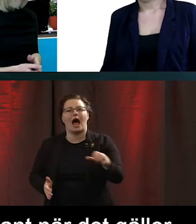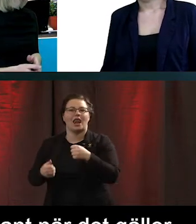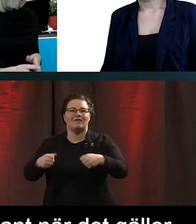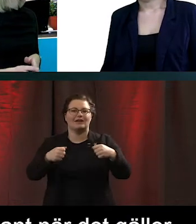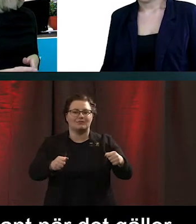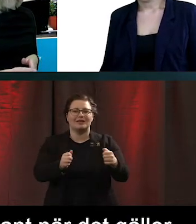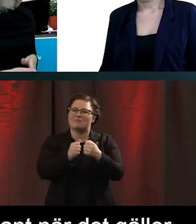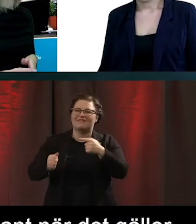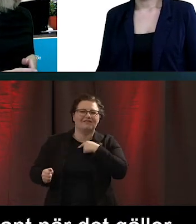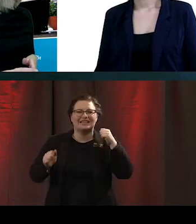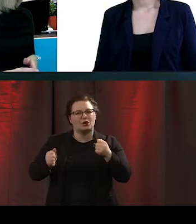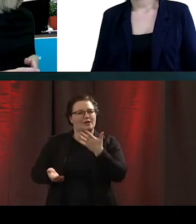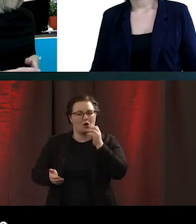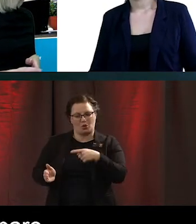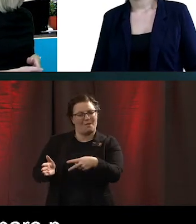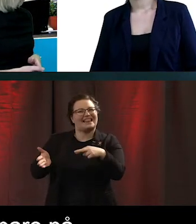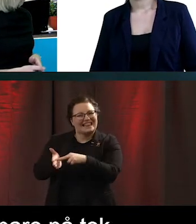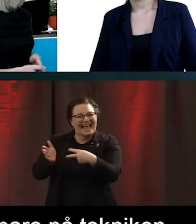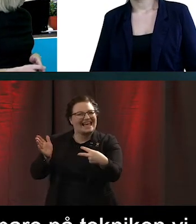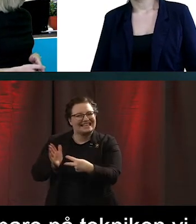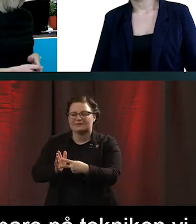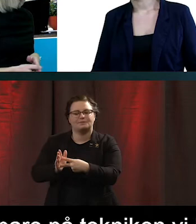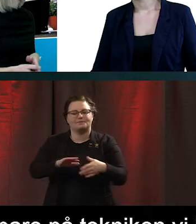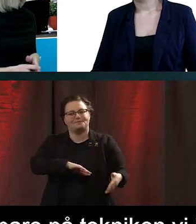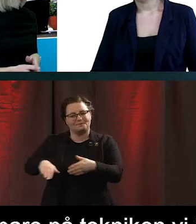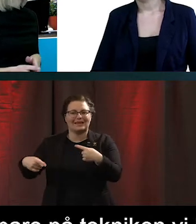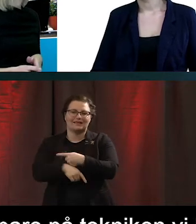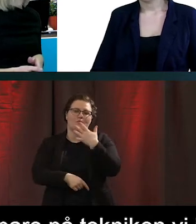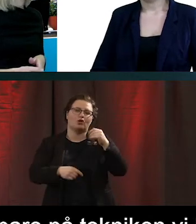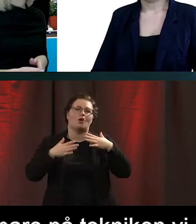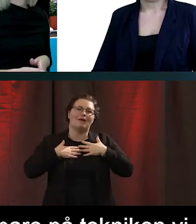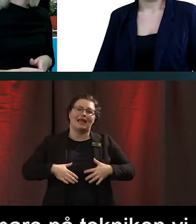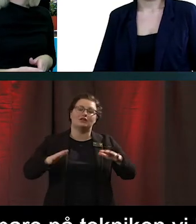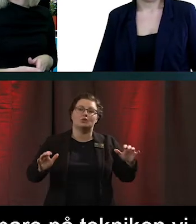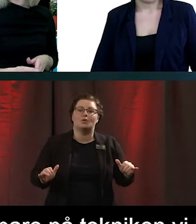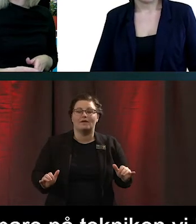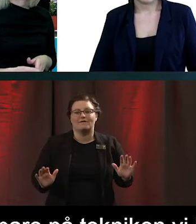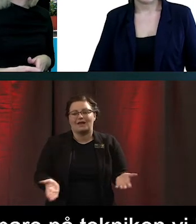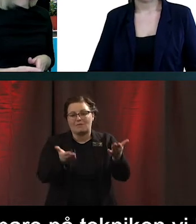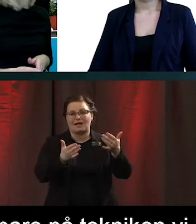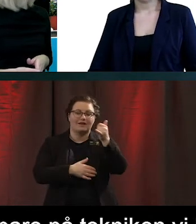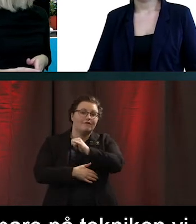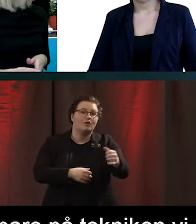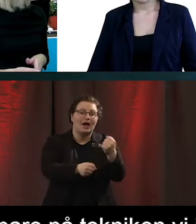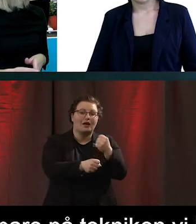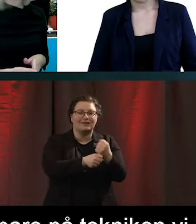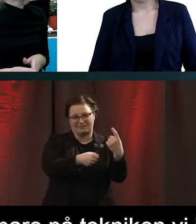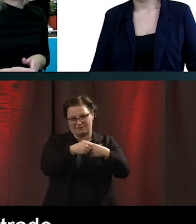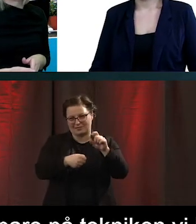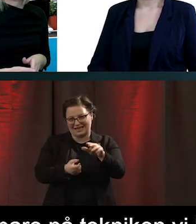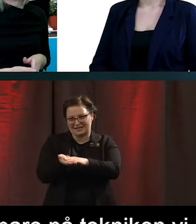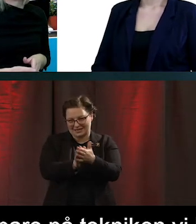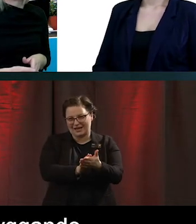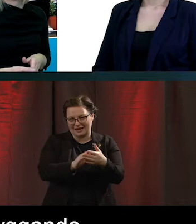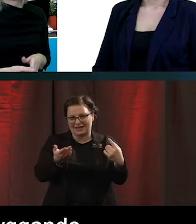tekniken som vi har infört. Utan istället kommer vi prata mer om det hälsofrämjande och förebyggande arbetet vi gör med digitalisering i Borås stad.